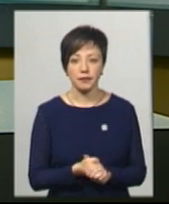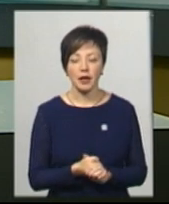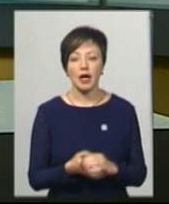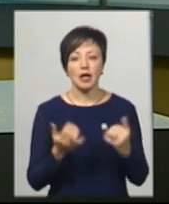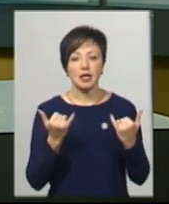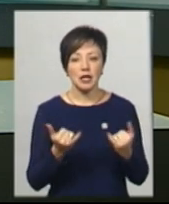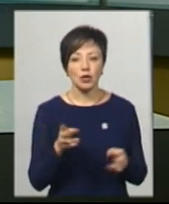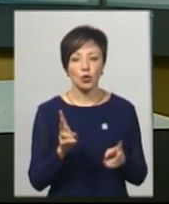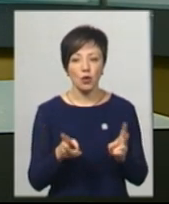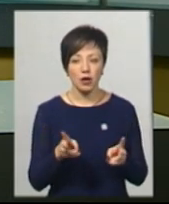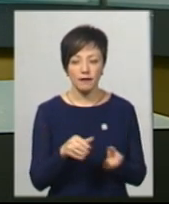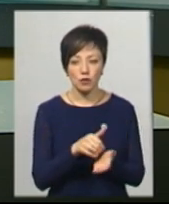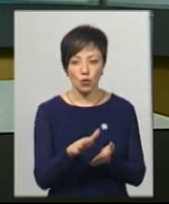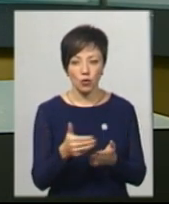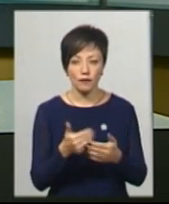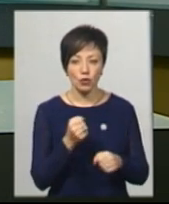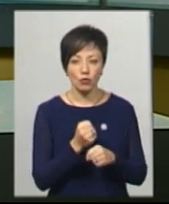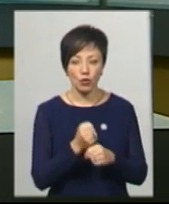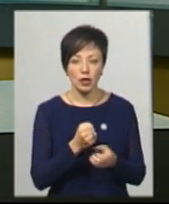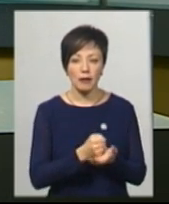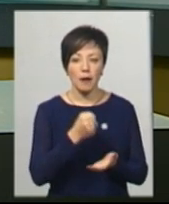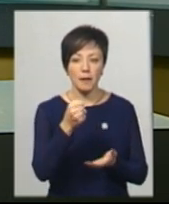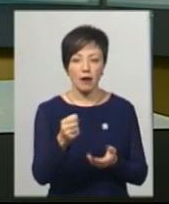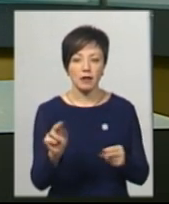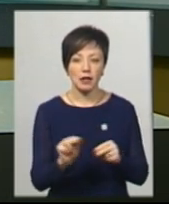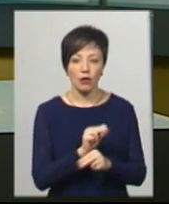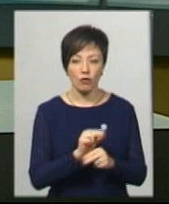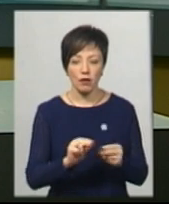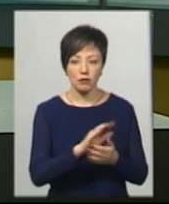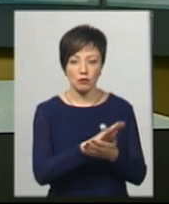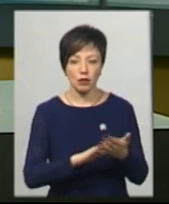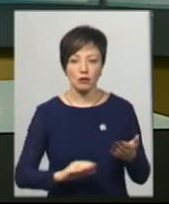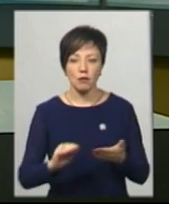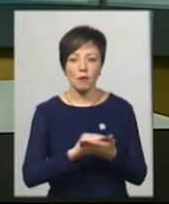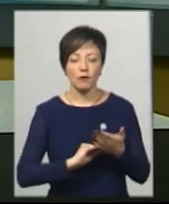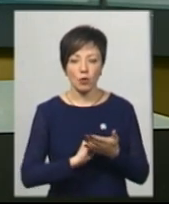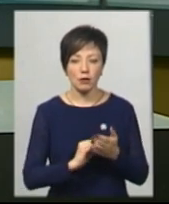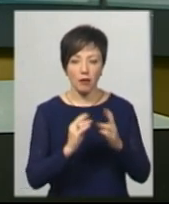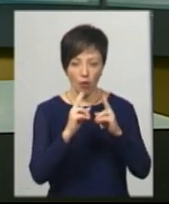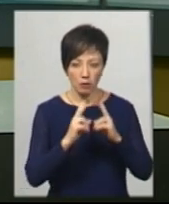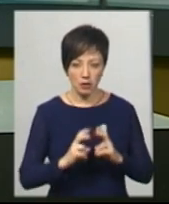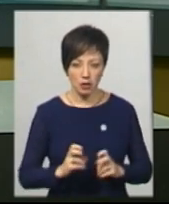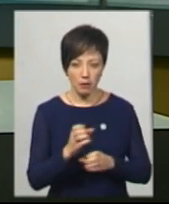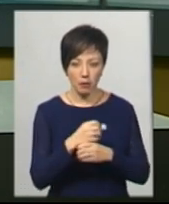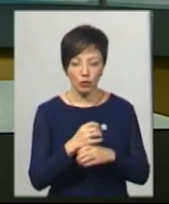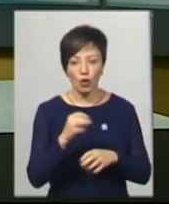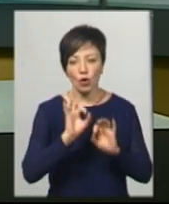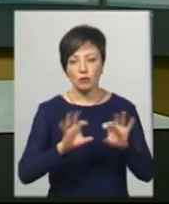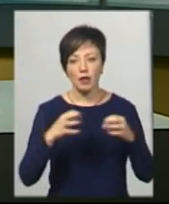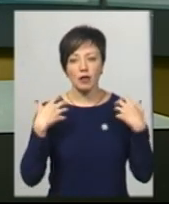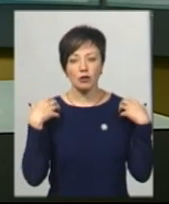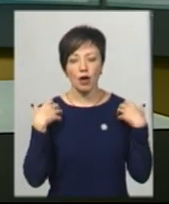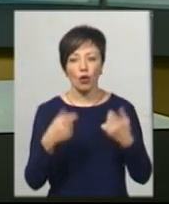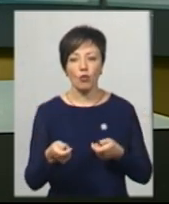Нині кухарі відсторонені від роботи та направлені на лікування з подальшим повторним лабораторним обстеженням, розповідає